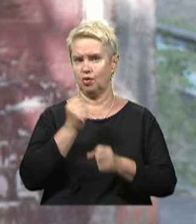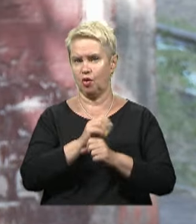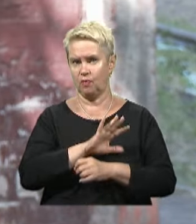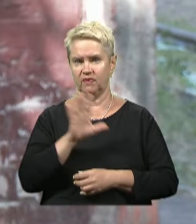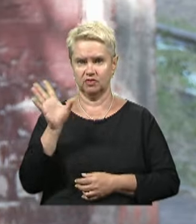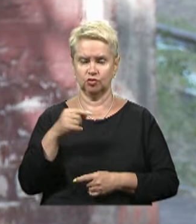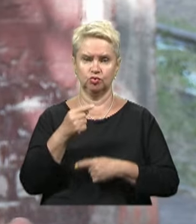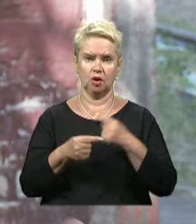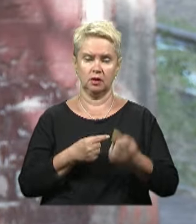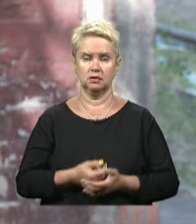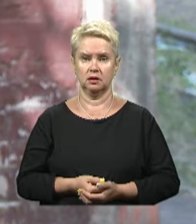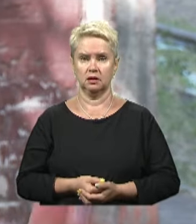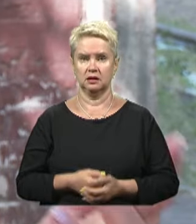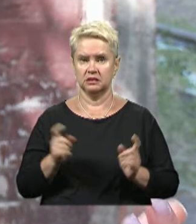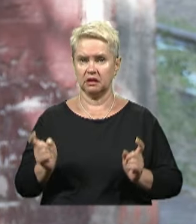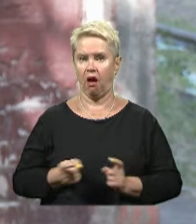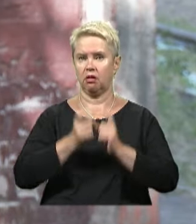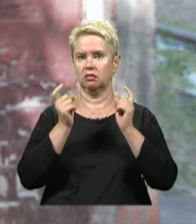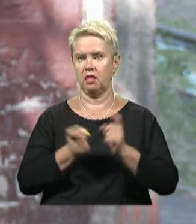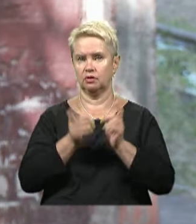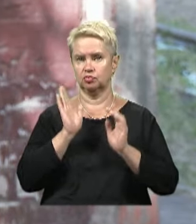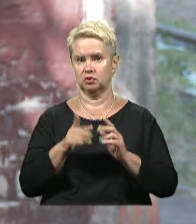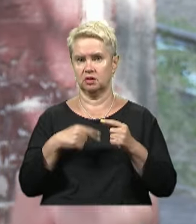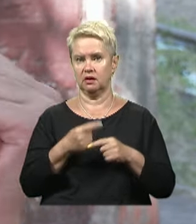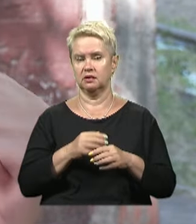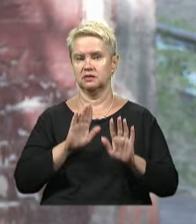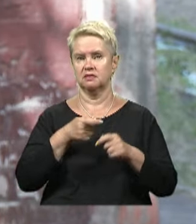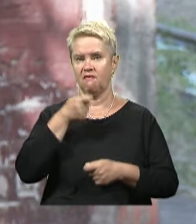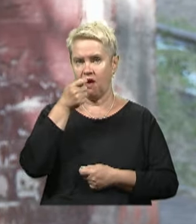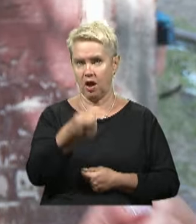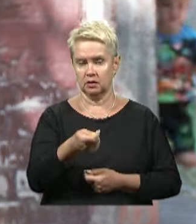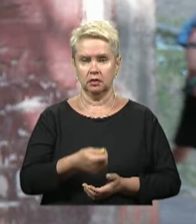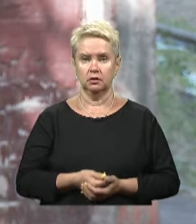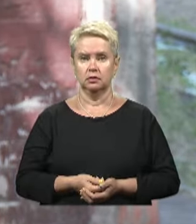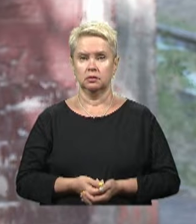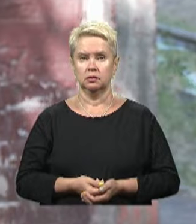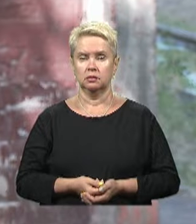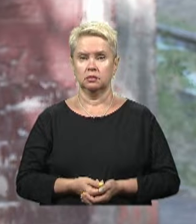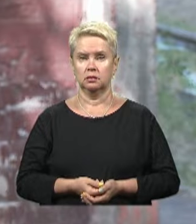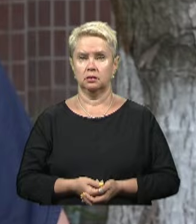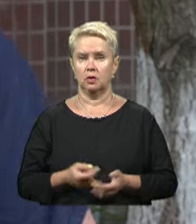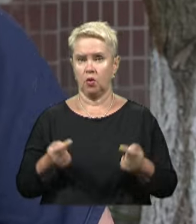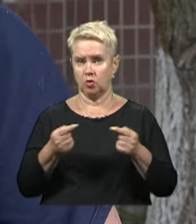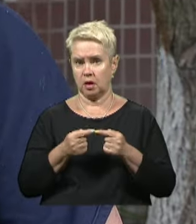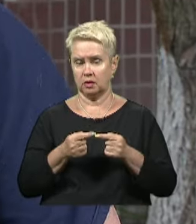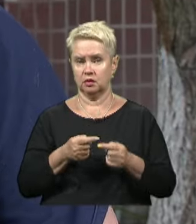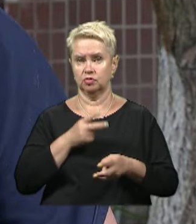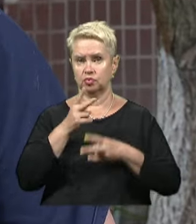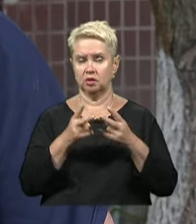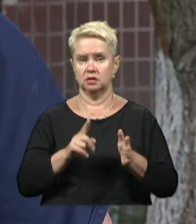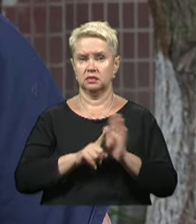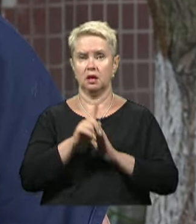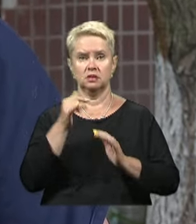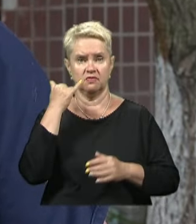тільки все через скандал, тільки все через звернення конкретного. Стали дзвонити